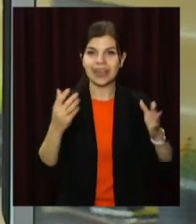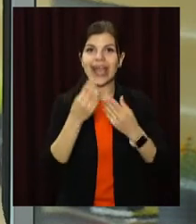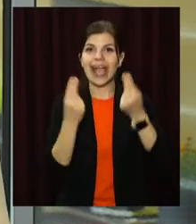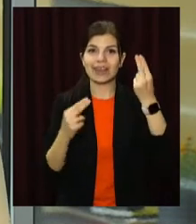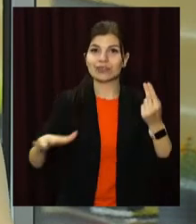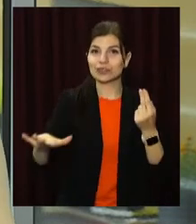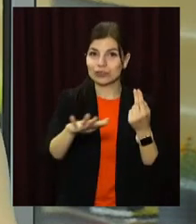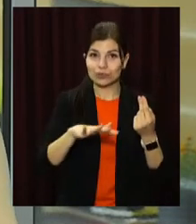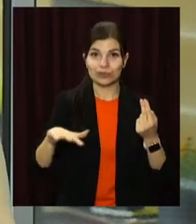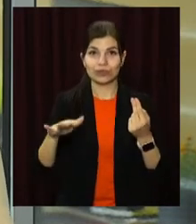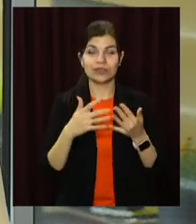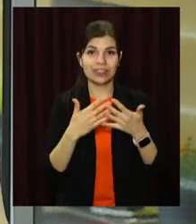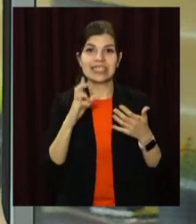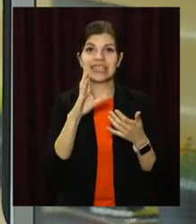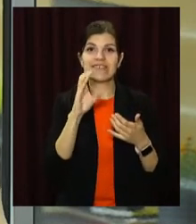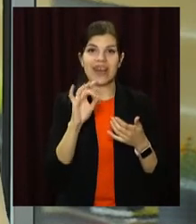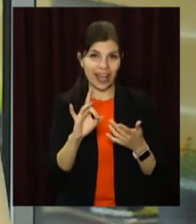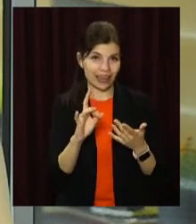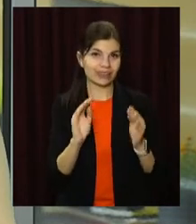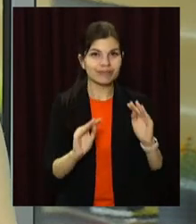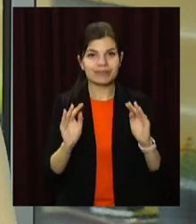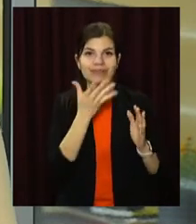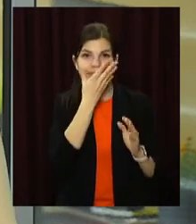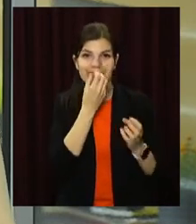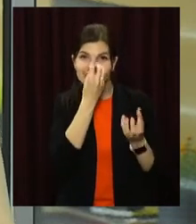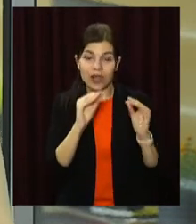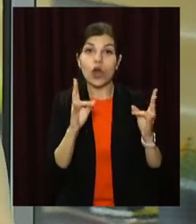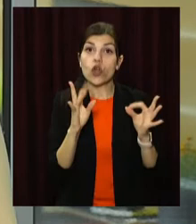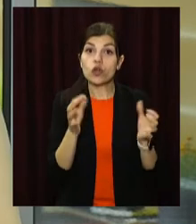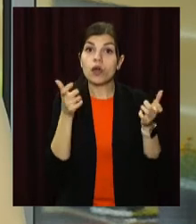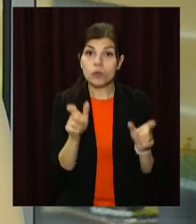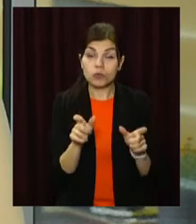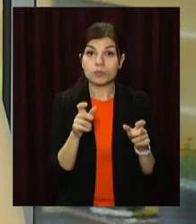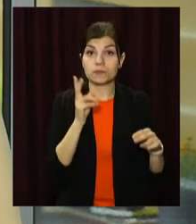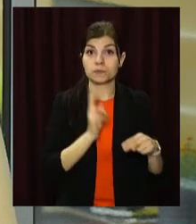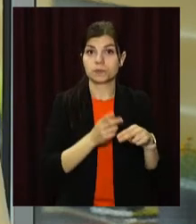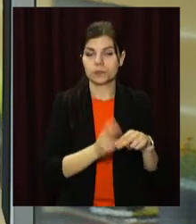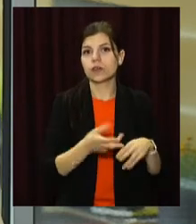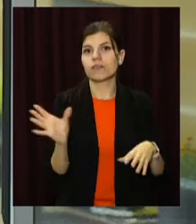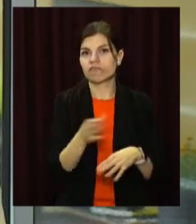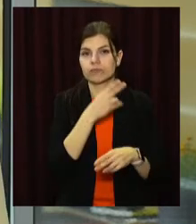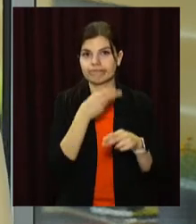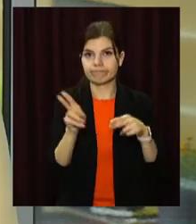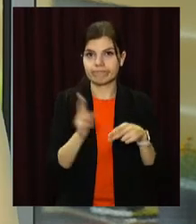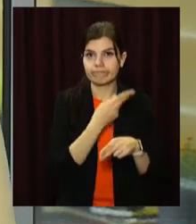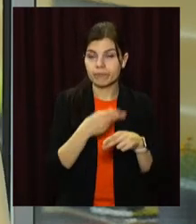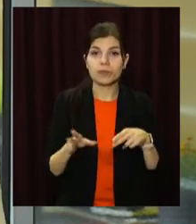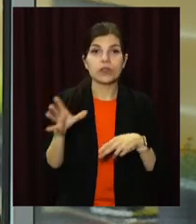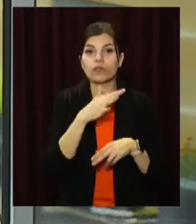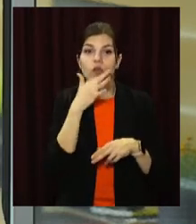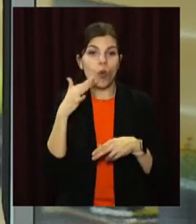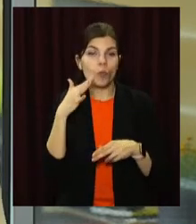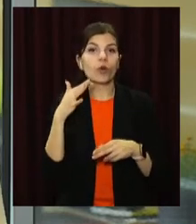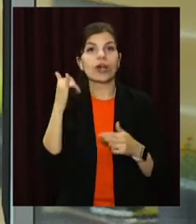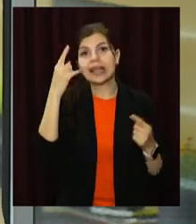облаштували вуличні ігрові зони чи посадили сквер. Однак пандемія все відкоригувала, кажуть у міськраді.